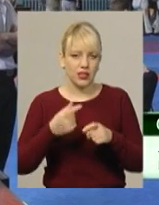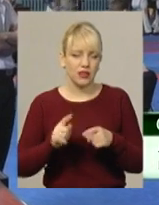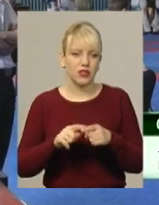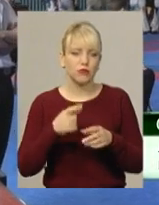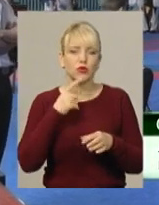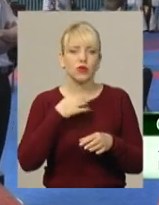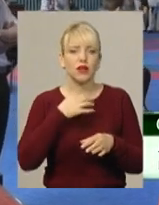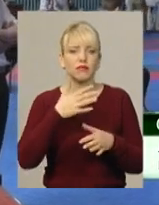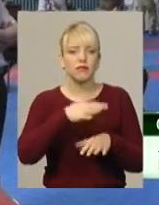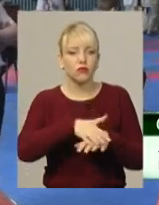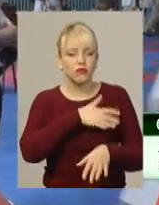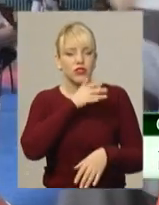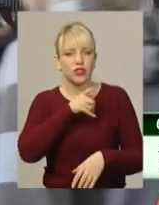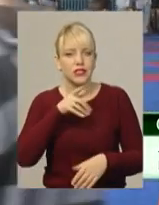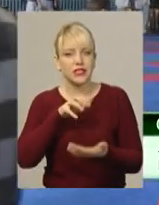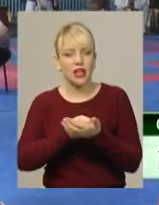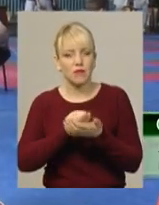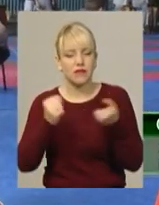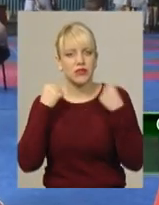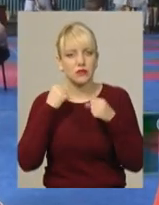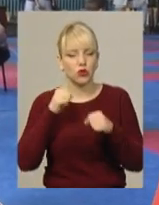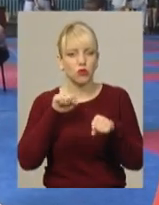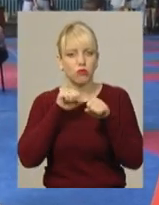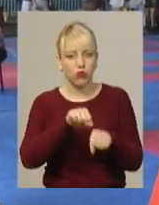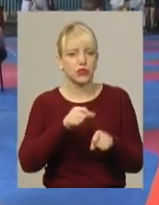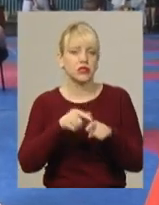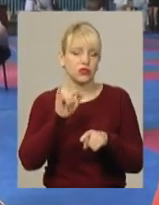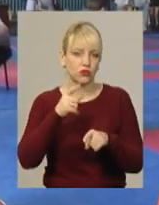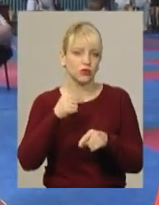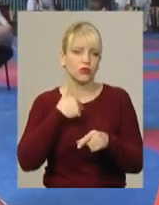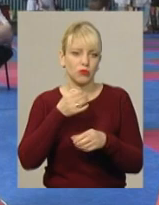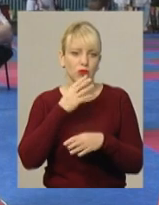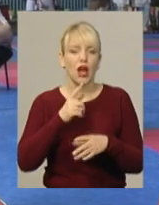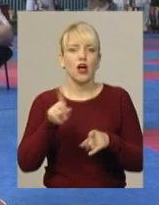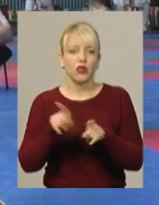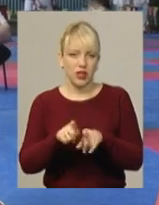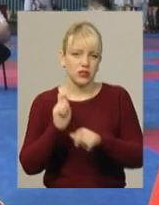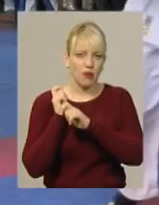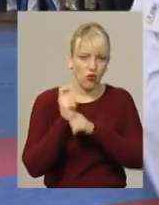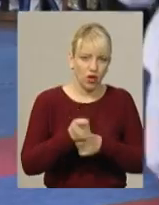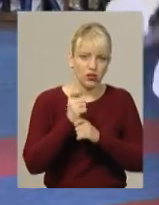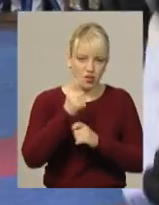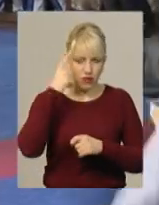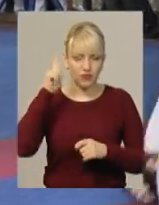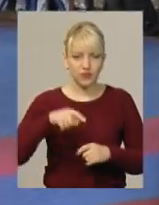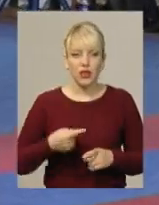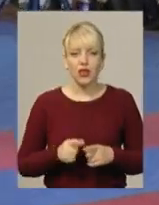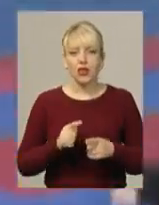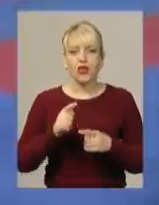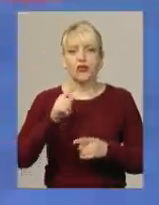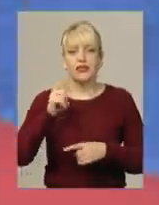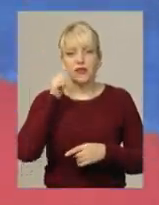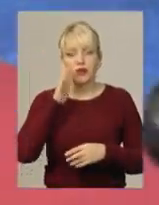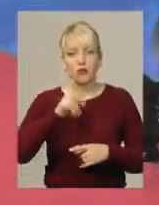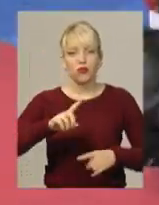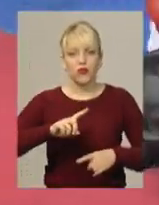бити руками. Але і в силу того, що вже багато виступів було, і киткову техніку вже підтянув. Завтра відбудуться фінальні бої